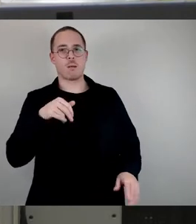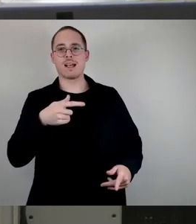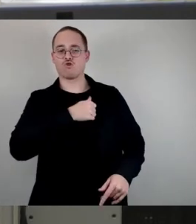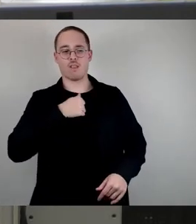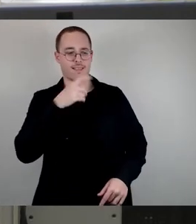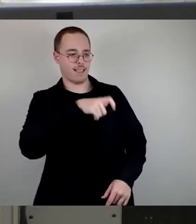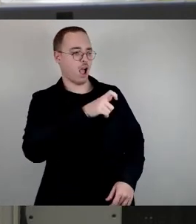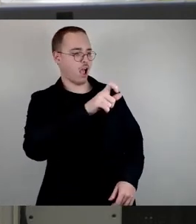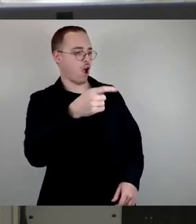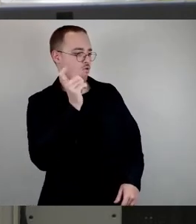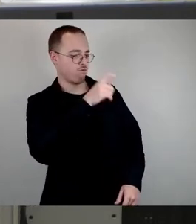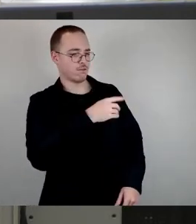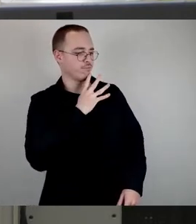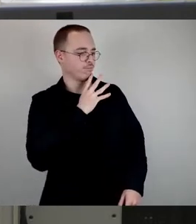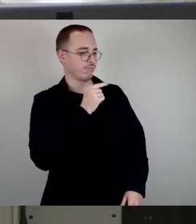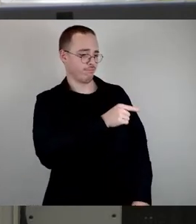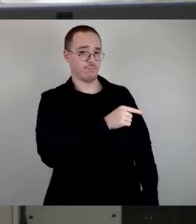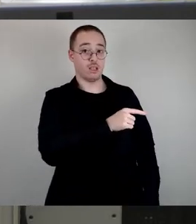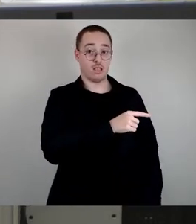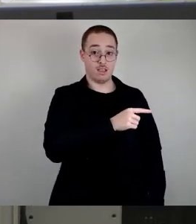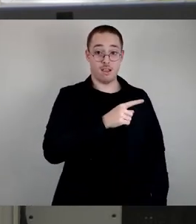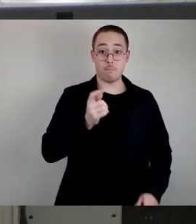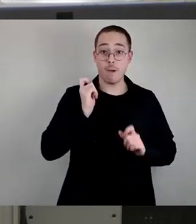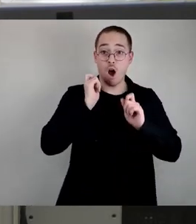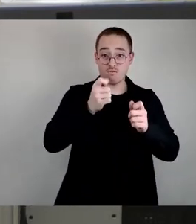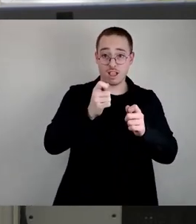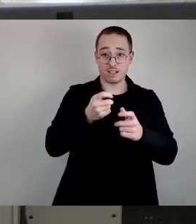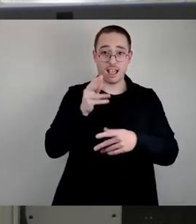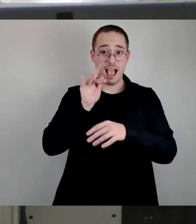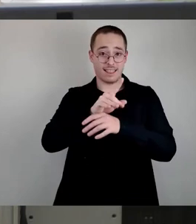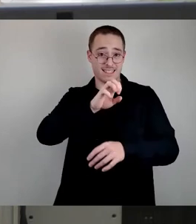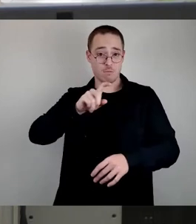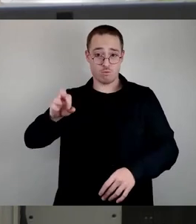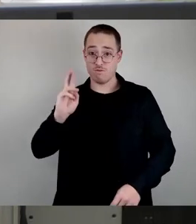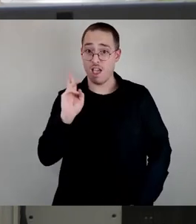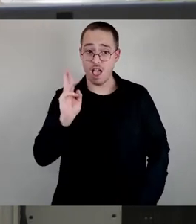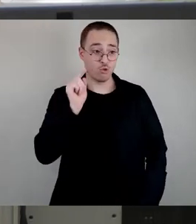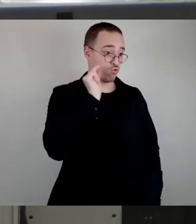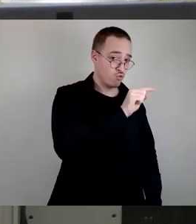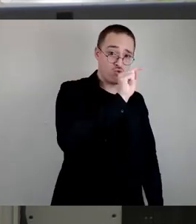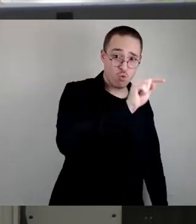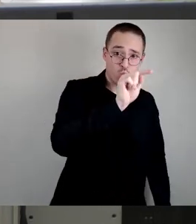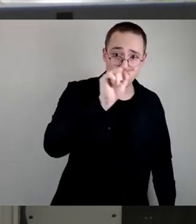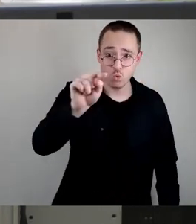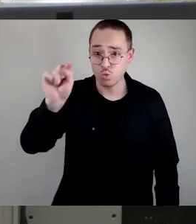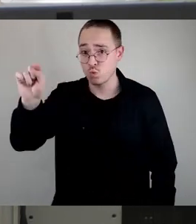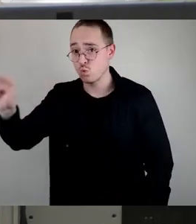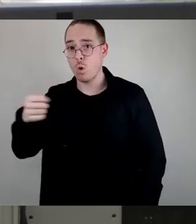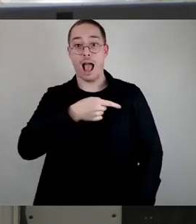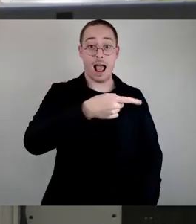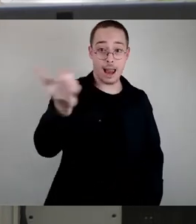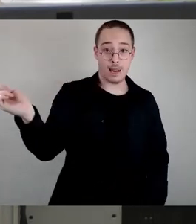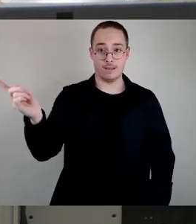Antisemitismusbeauftragter, das bist du, und das bist du, und das bist du, und das seid ihr alle. Und wenn wir genau